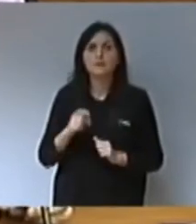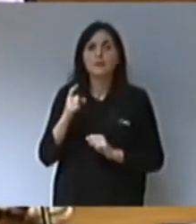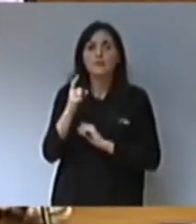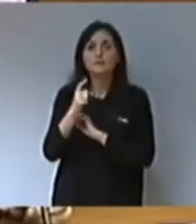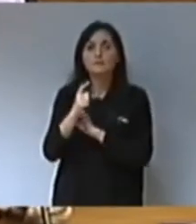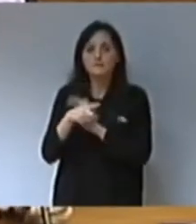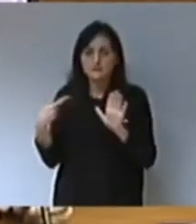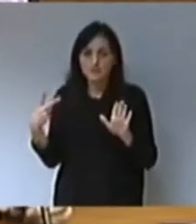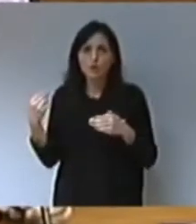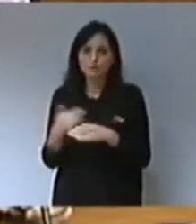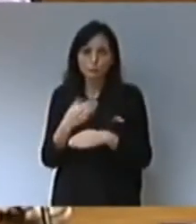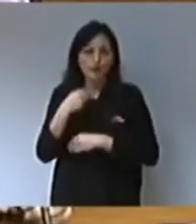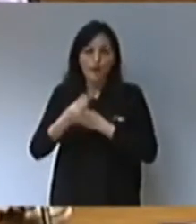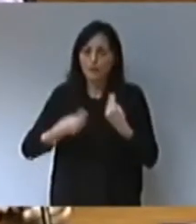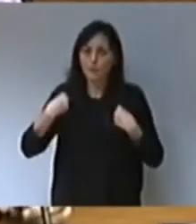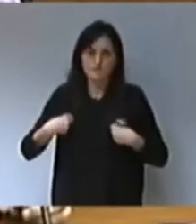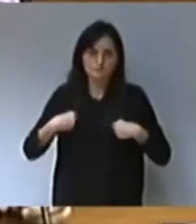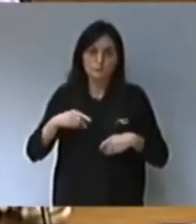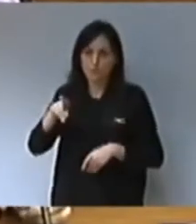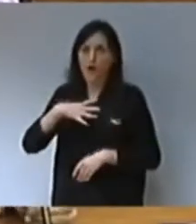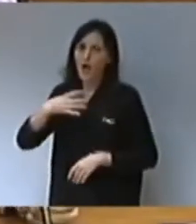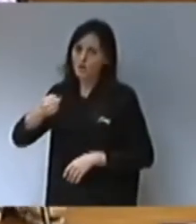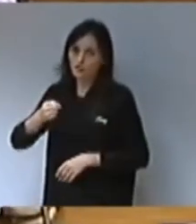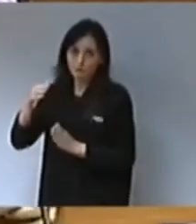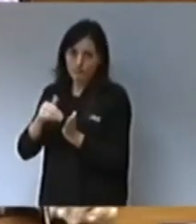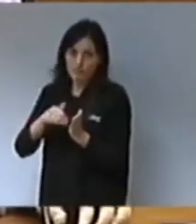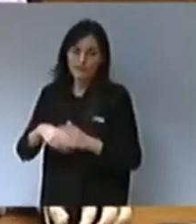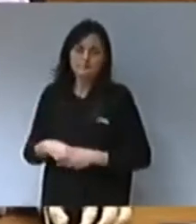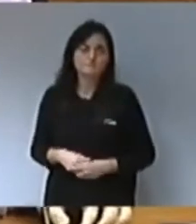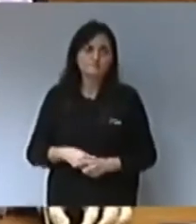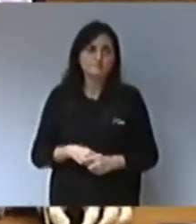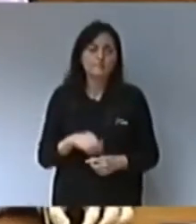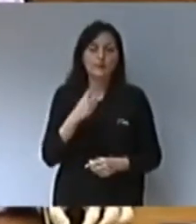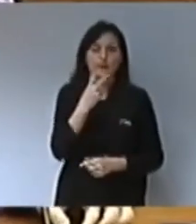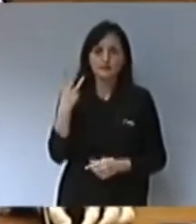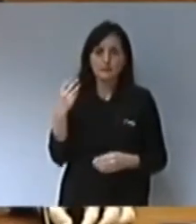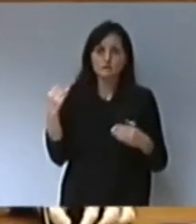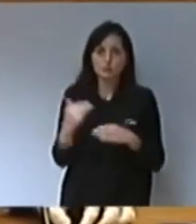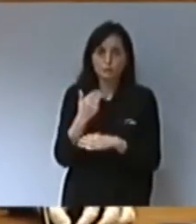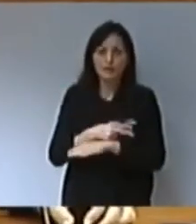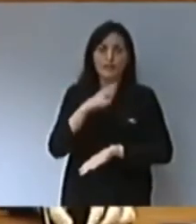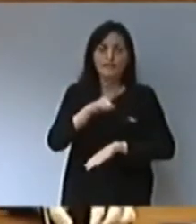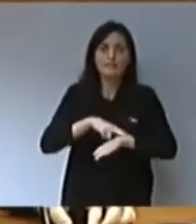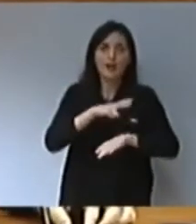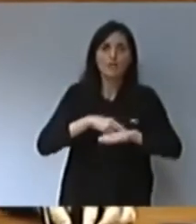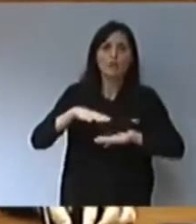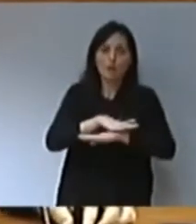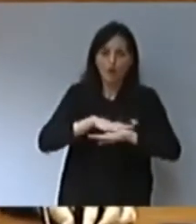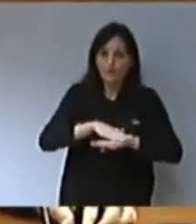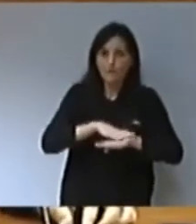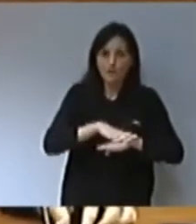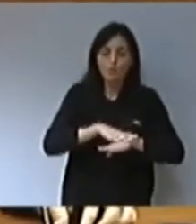'octubre vaig fer exactament el mateix també a l'Ajuntament de València. El 23 d'octubre la delegació de govern em va